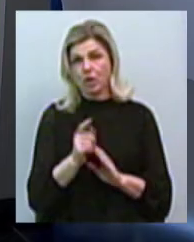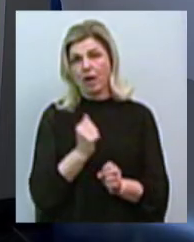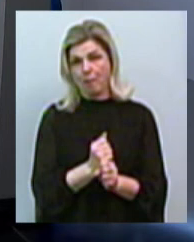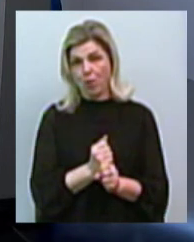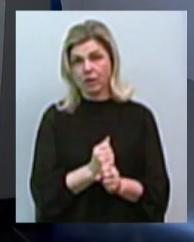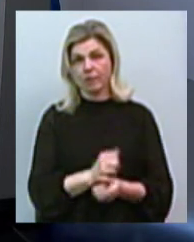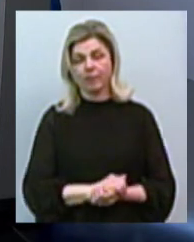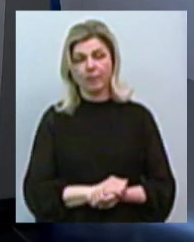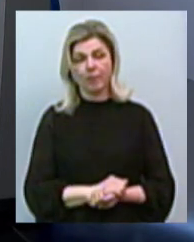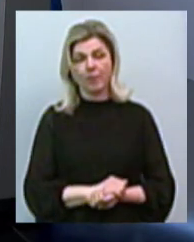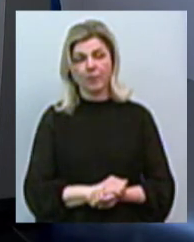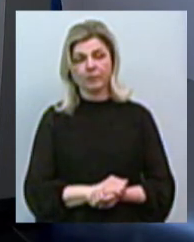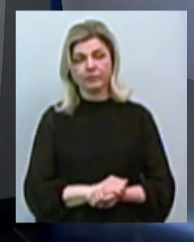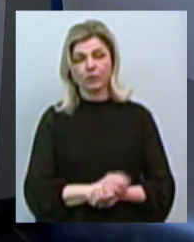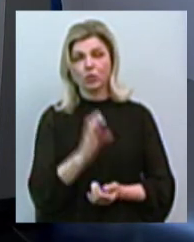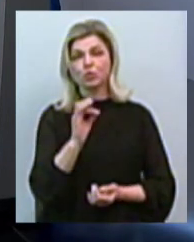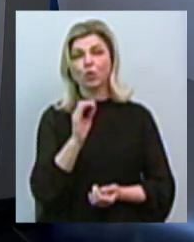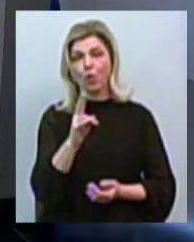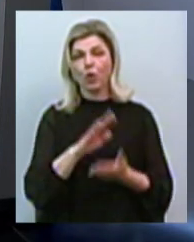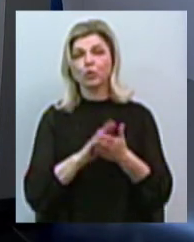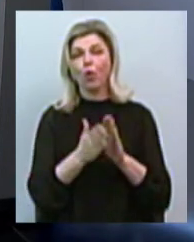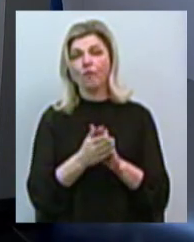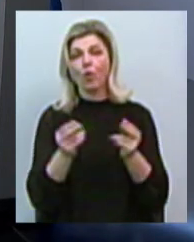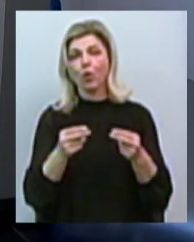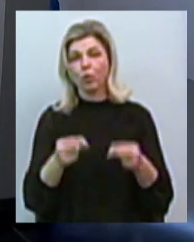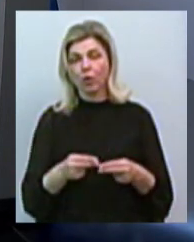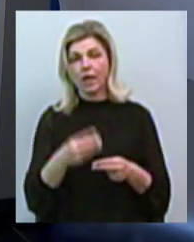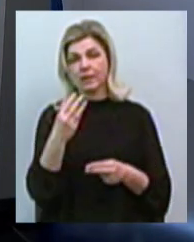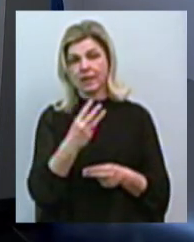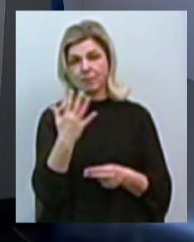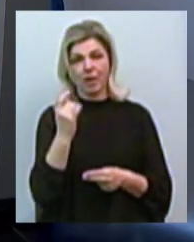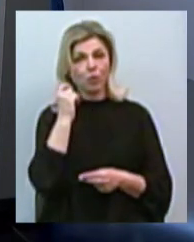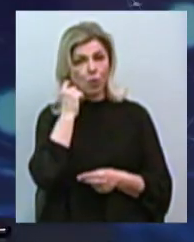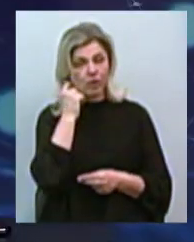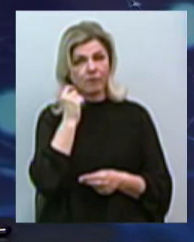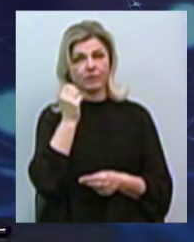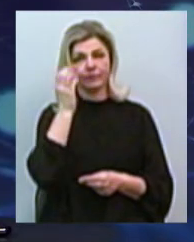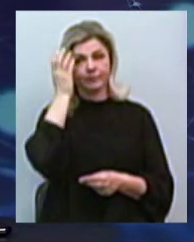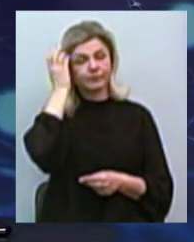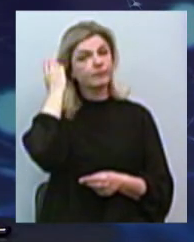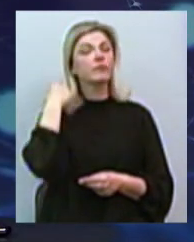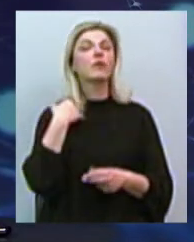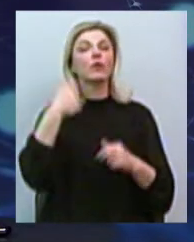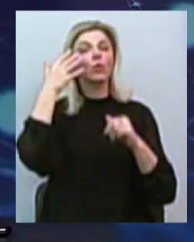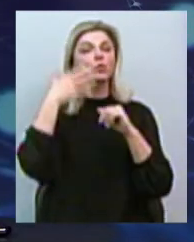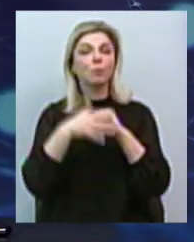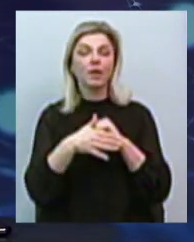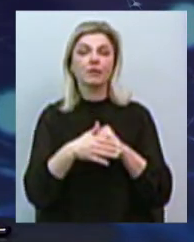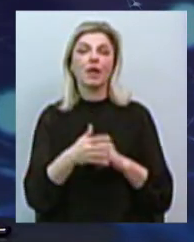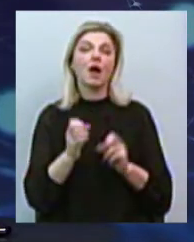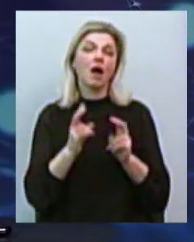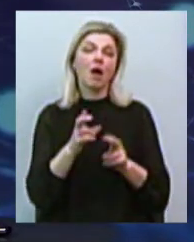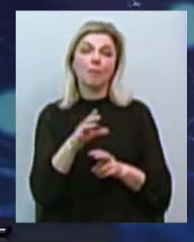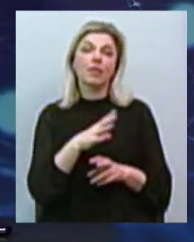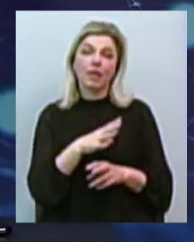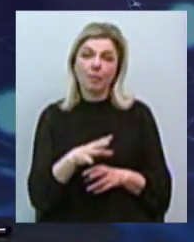Загалом, строк дії консесійного договору буде 35 років. Ну, розумієте, як би там не